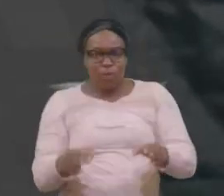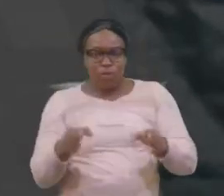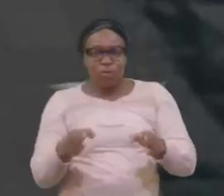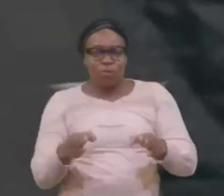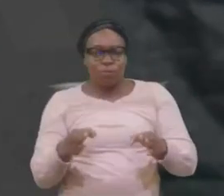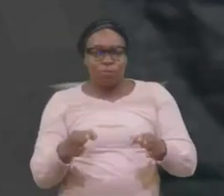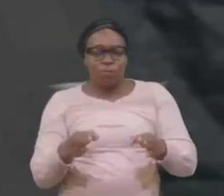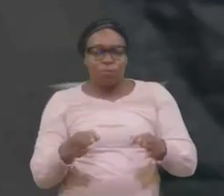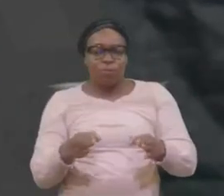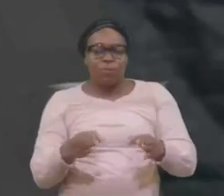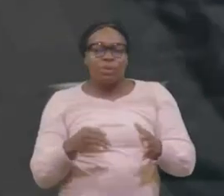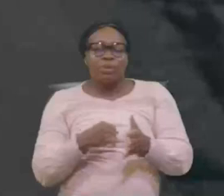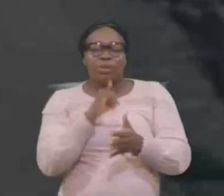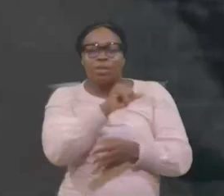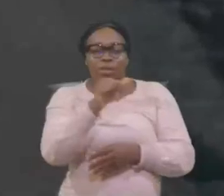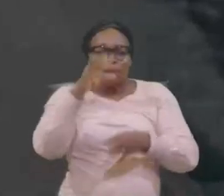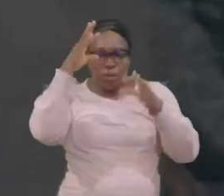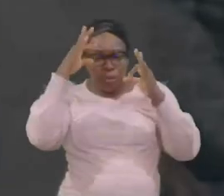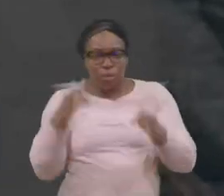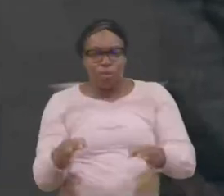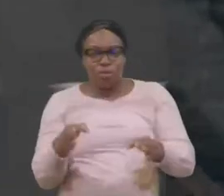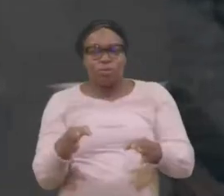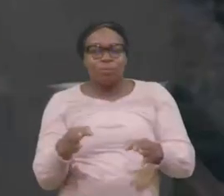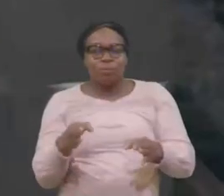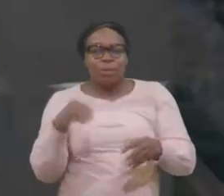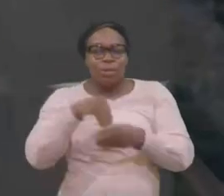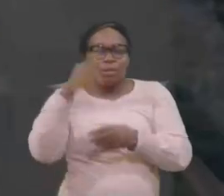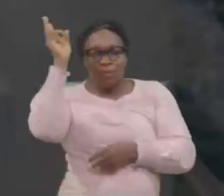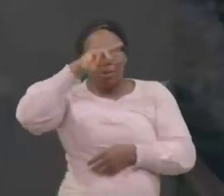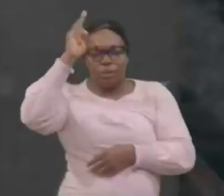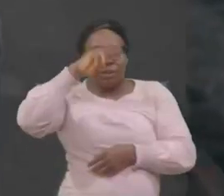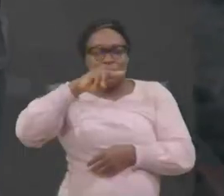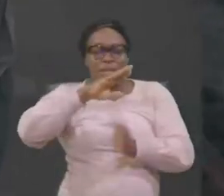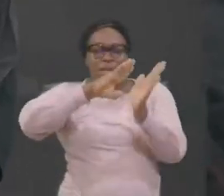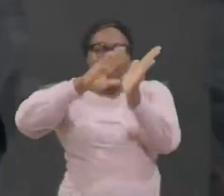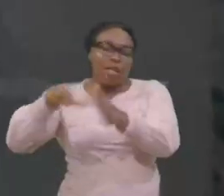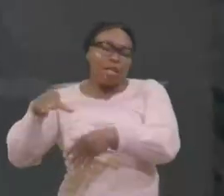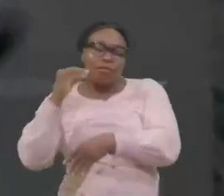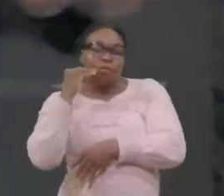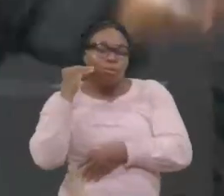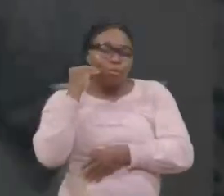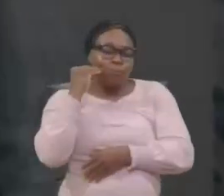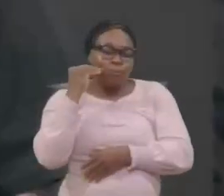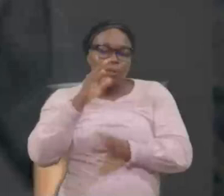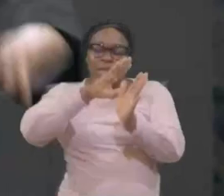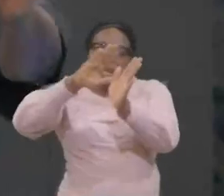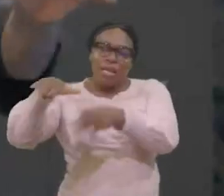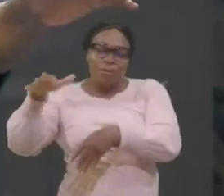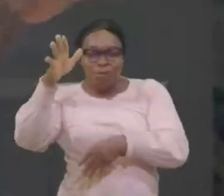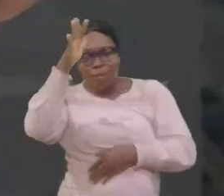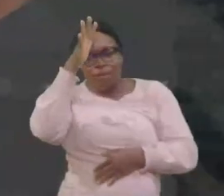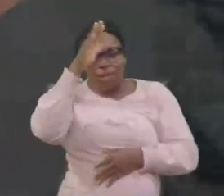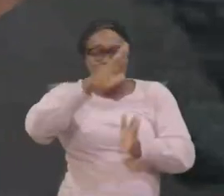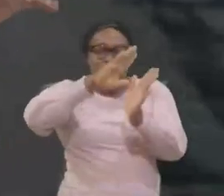J'ai pris la décision, Dans mon agitation, J'ai quitté la maison. J'ai quitté le père. Et j'ai laissé la